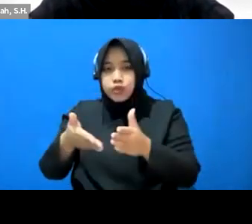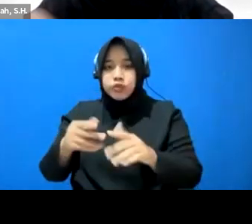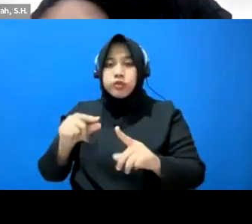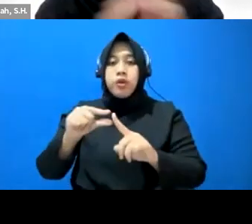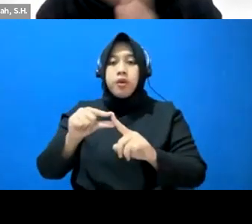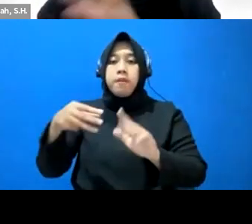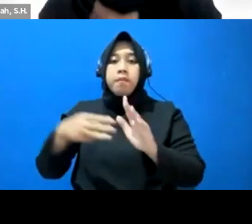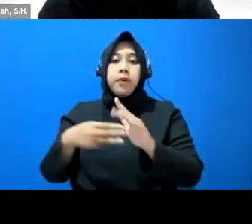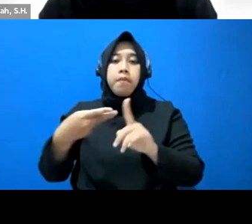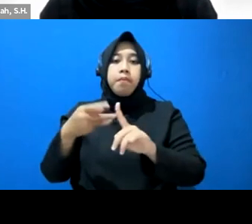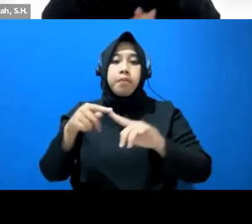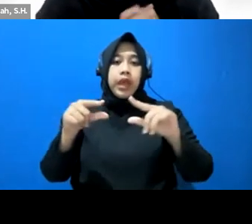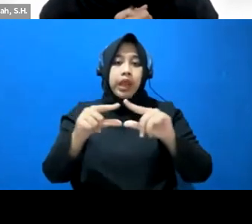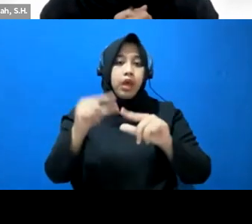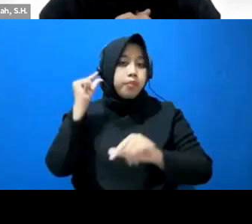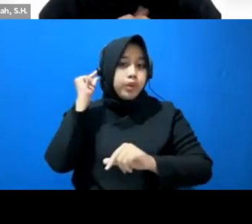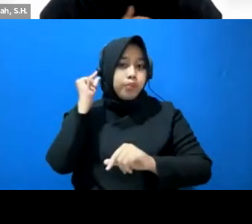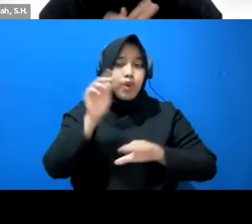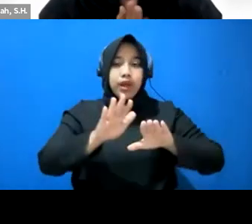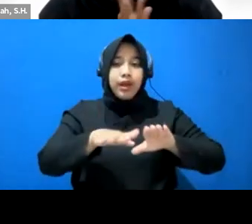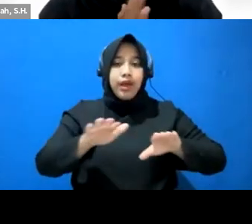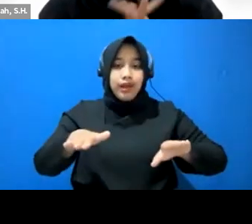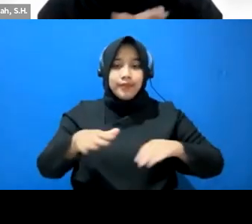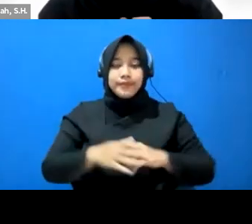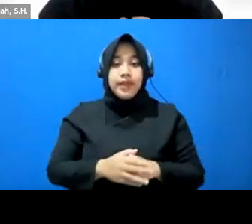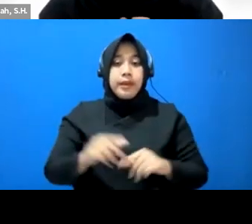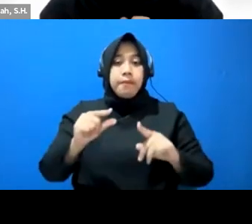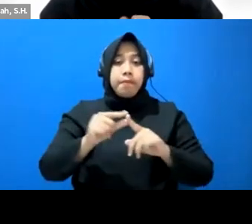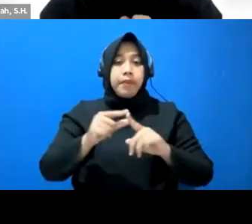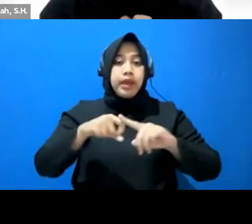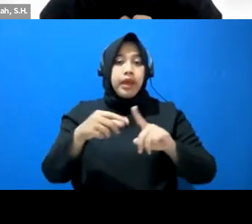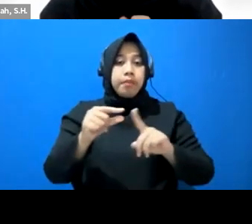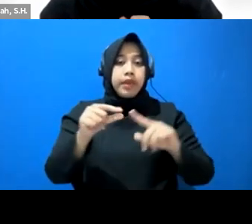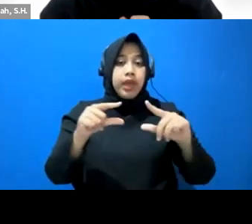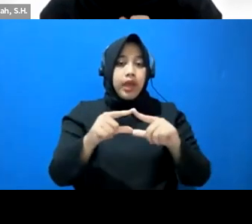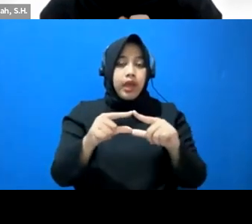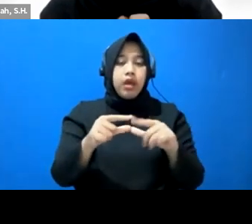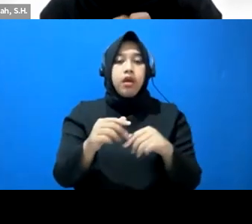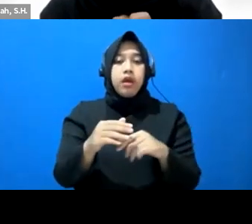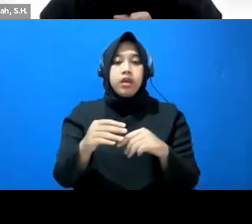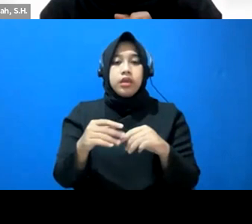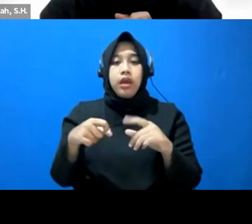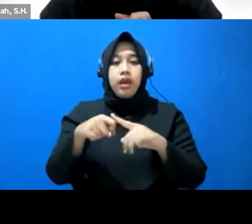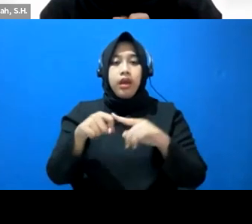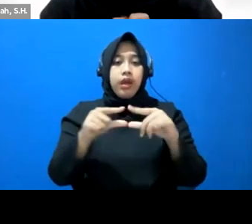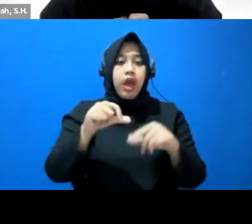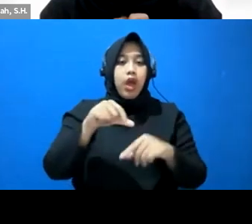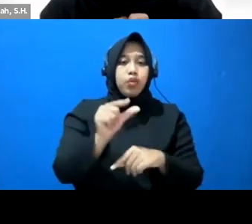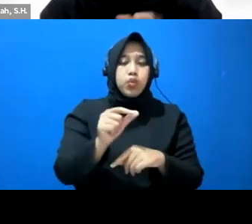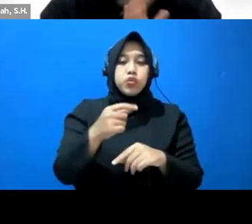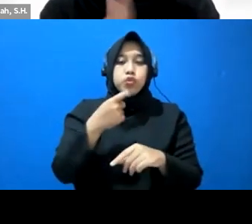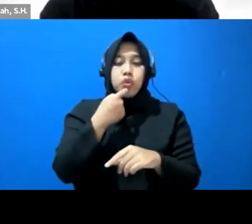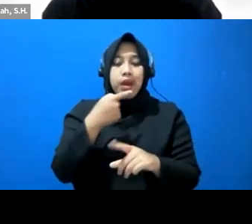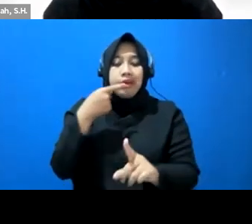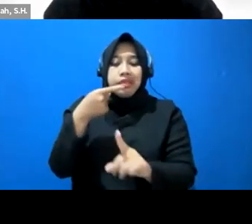perempuan dan anak jadi PKPA yang sangat normatif yang kaki itu kemudian kita coba tambahkan